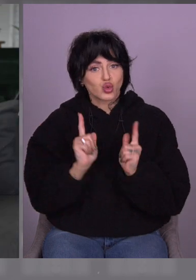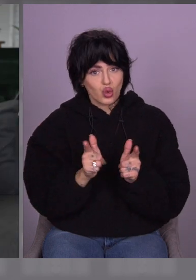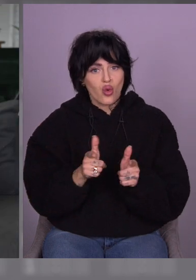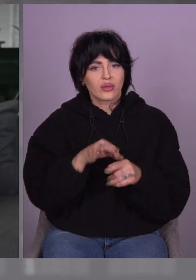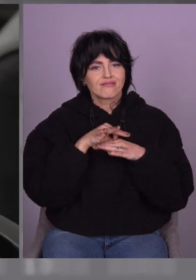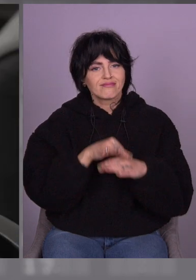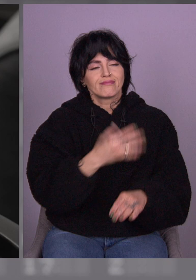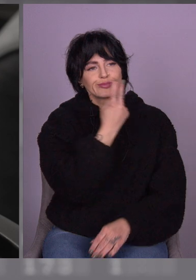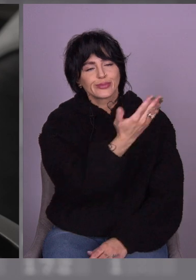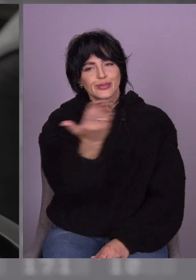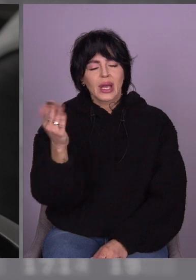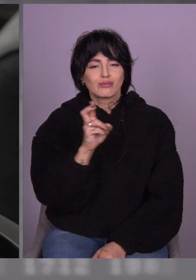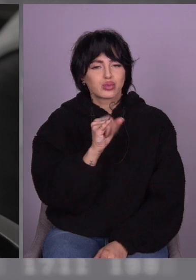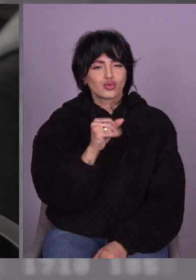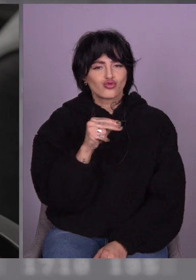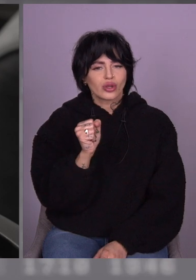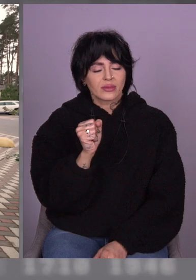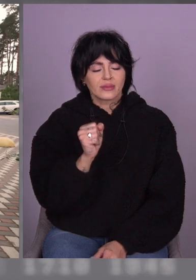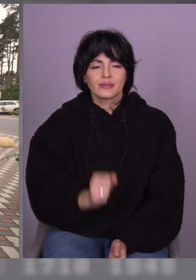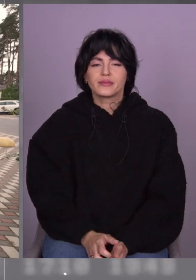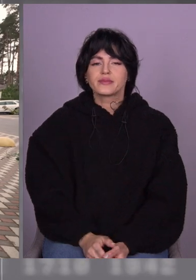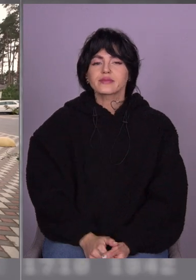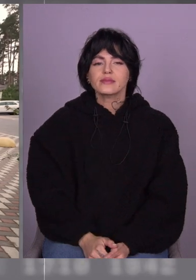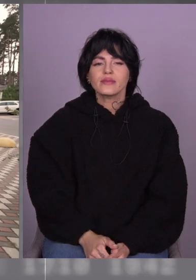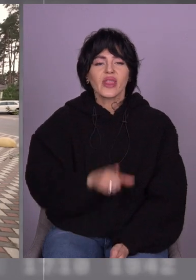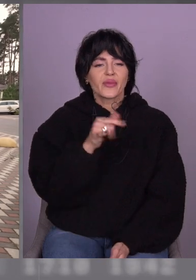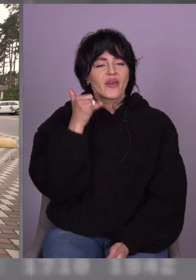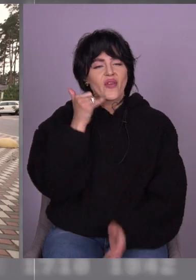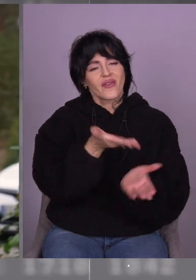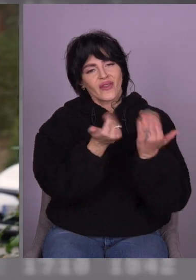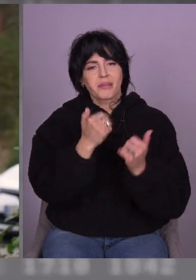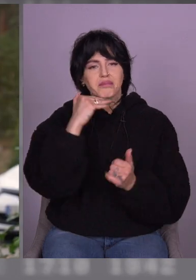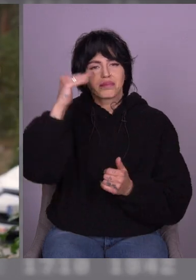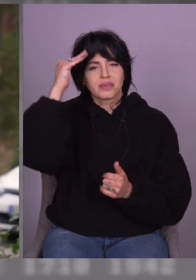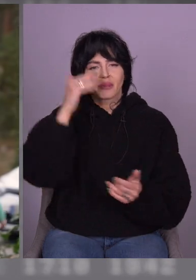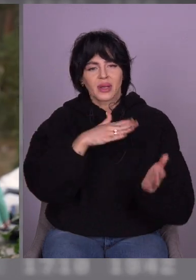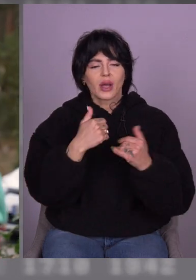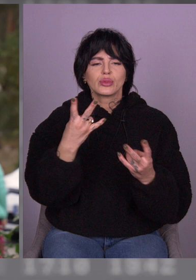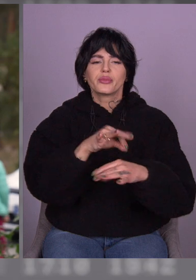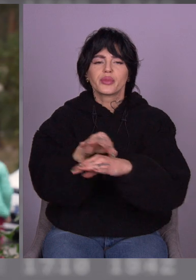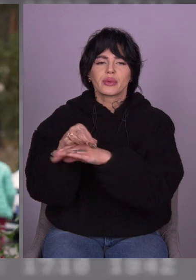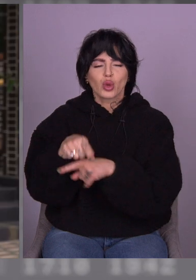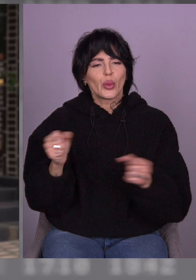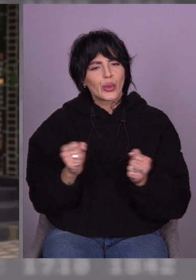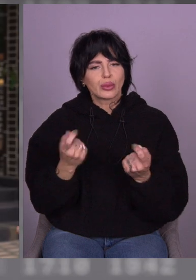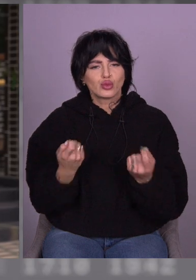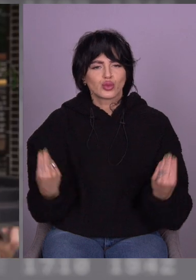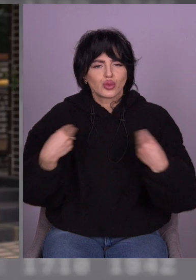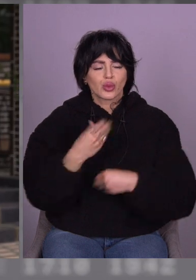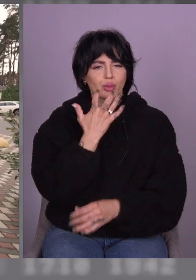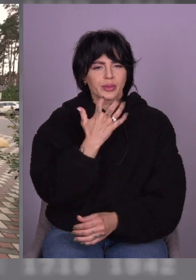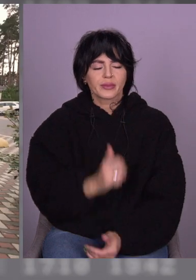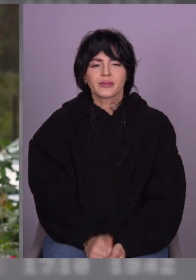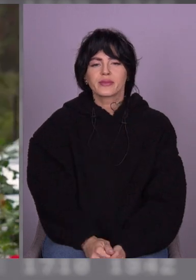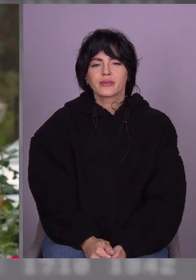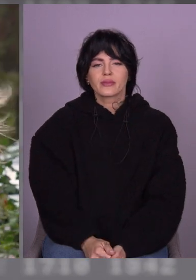екскурсію побучі. Татосі, я біля під'їзду. Ти можеш вже вдягатися, виходить? Приїхали ми. Тільки тепленько, на вулиці прохолодно. Перший натяк